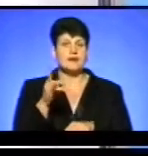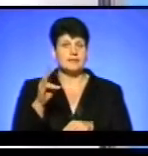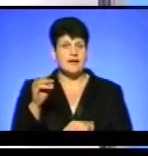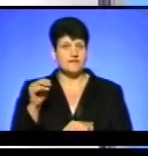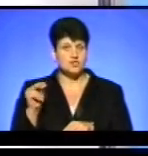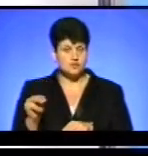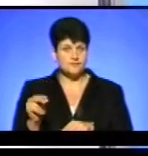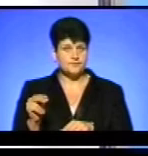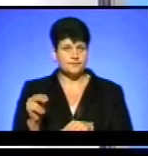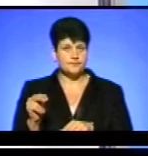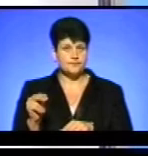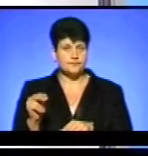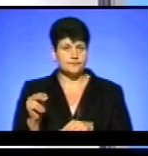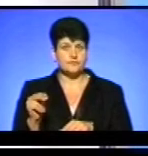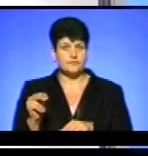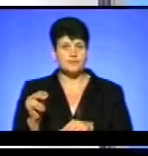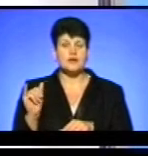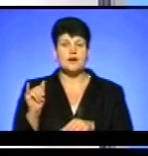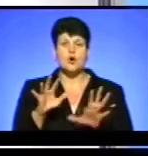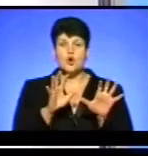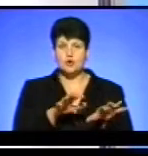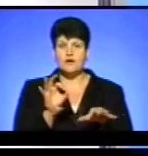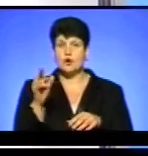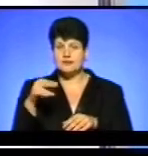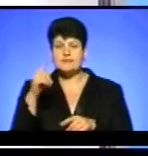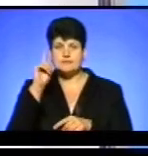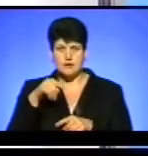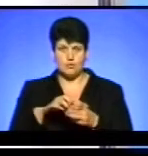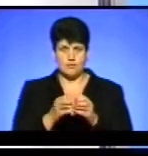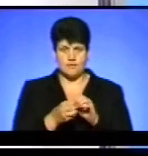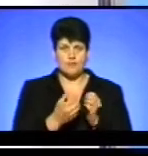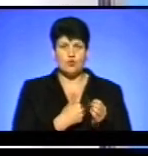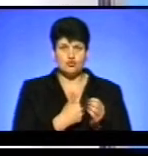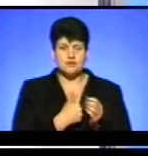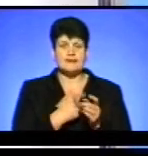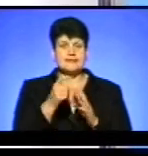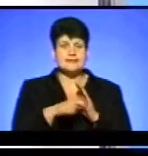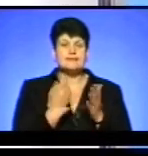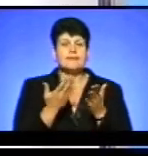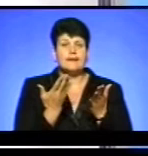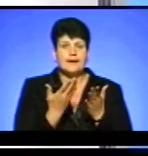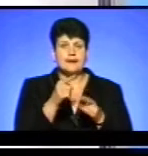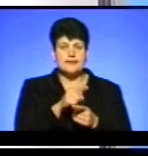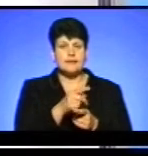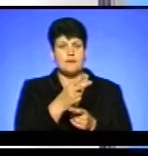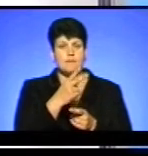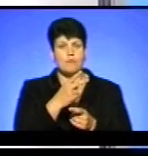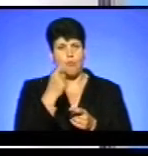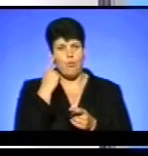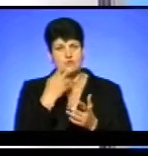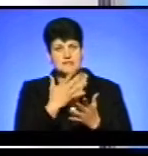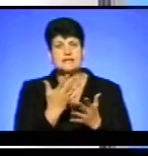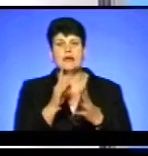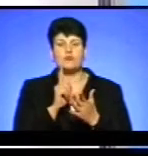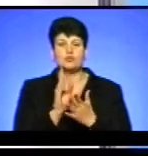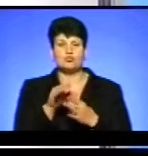голова ОДА знає про цю проблему. Хочеться дізнатися, яка взагалі позиція їхня, а яке має бути вирішення